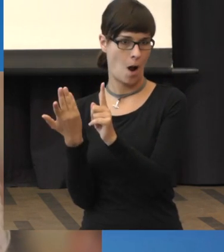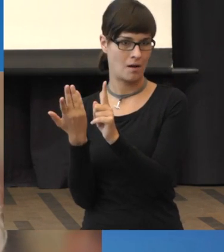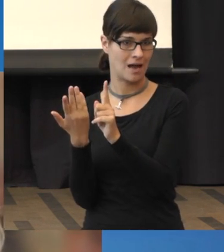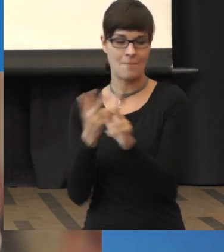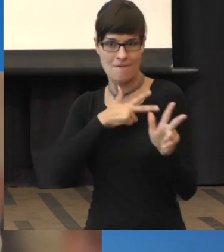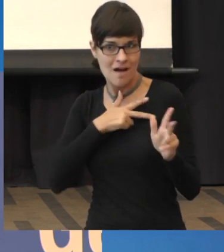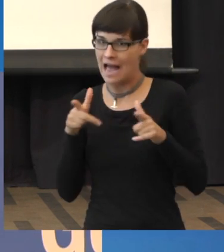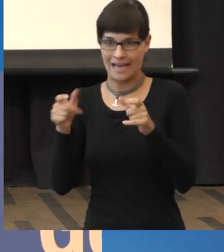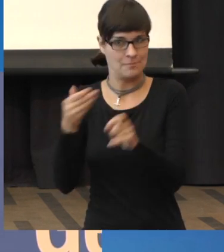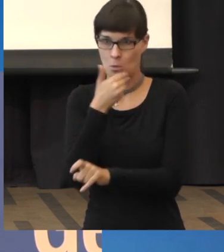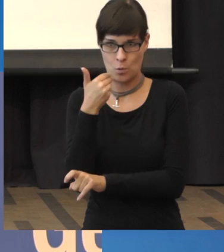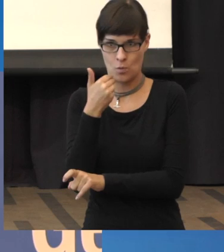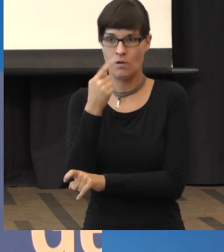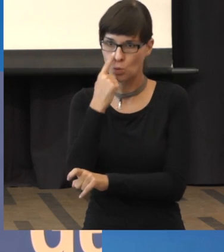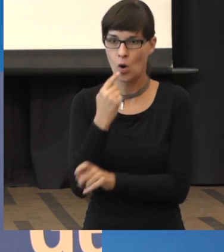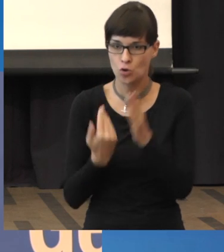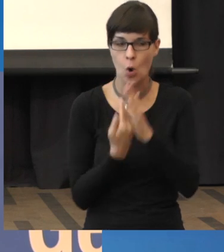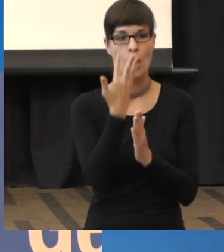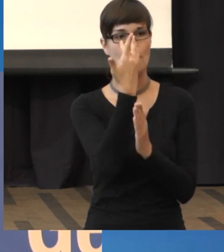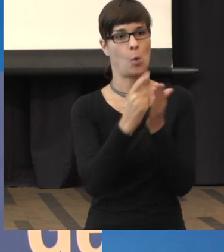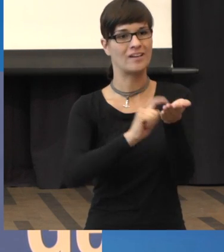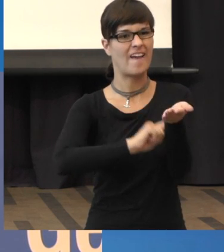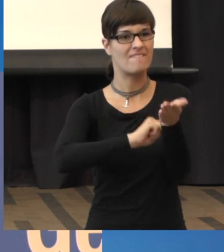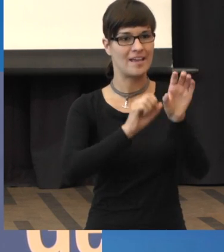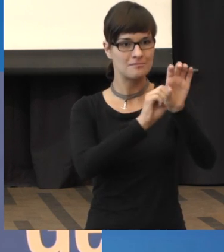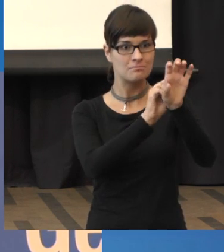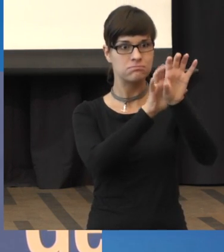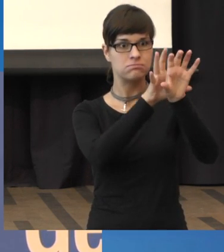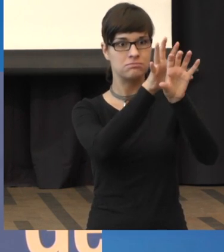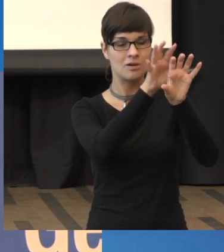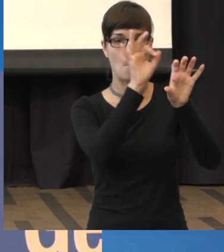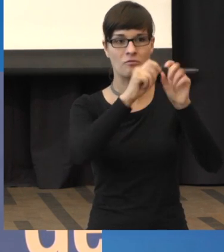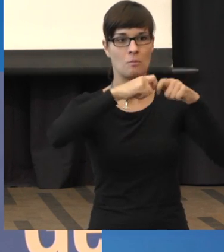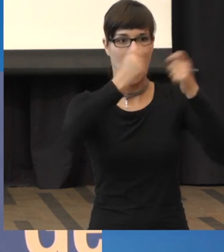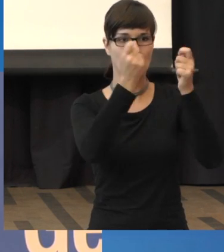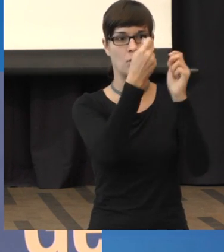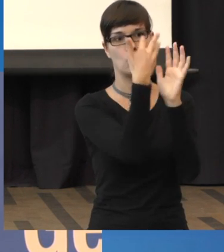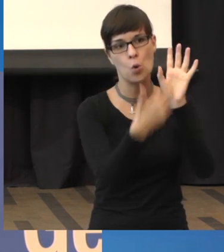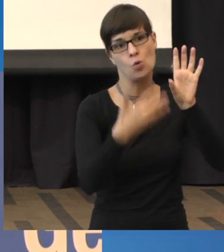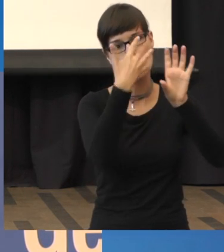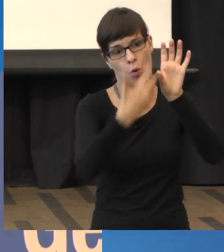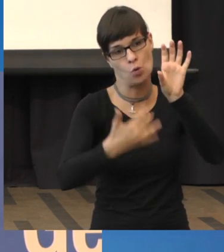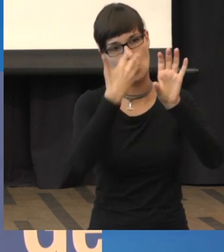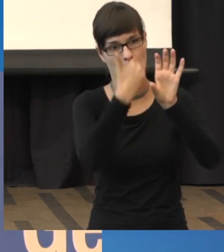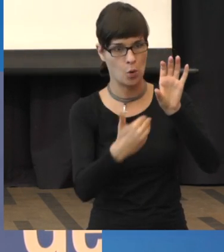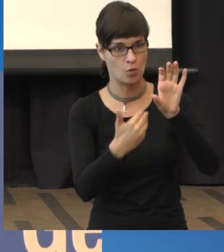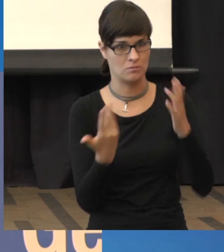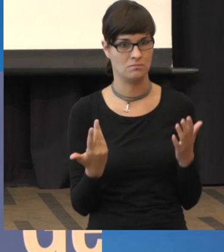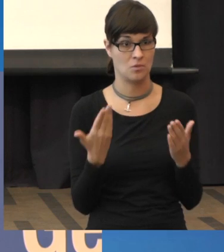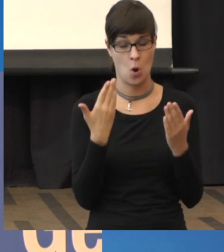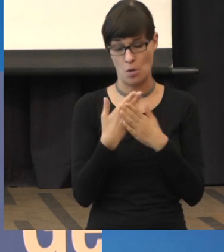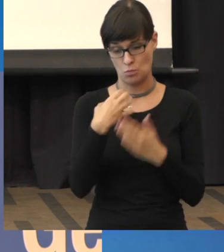tun. Und die bluten dann plötzlich. Das ist dann die Situation, wenn ein Patient mit